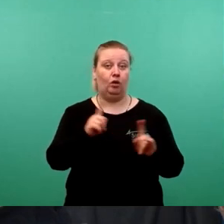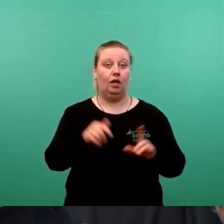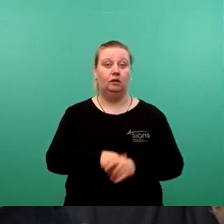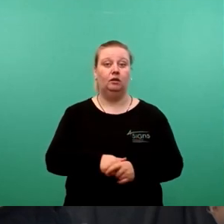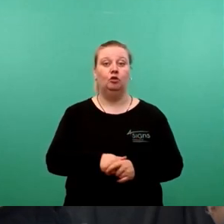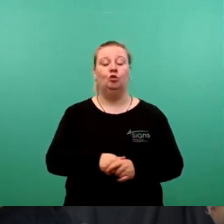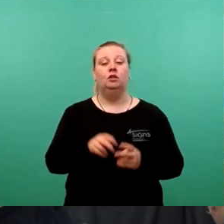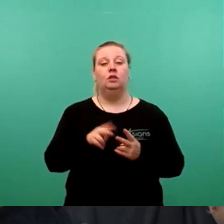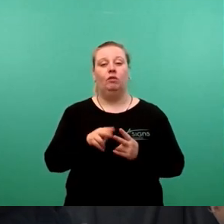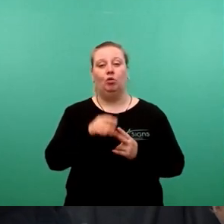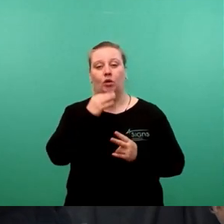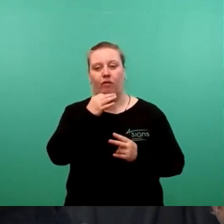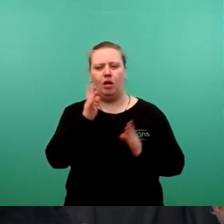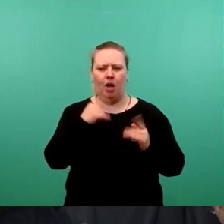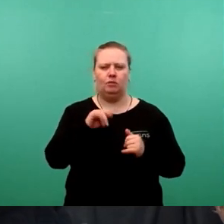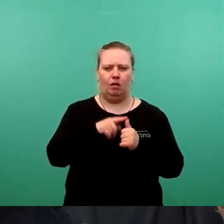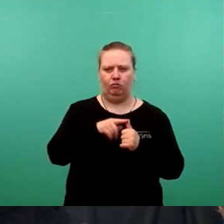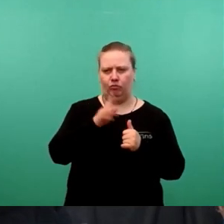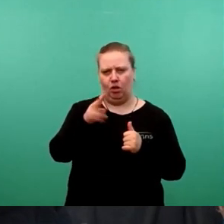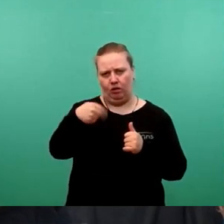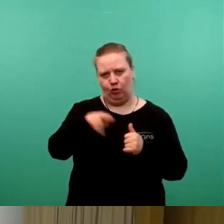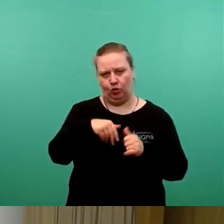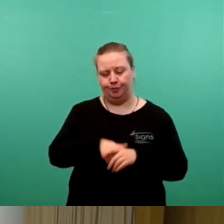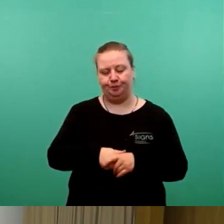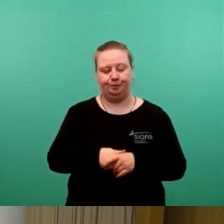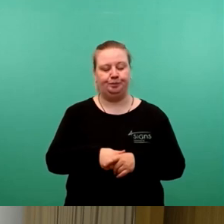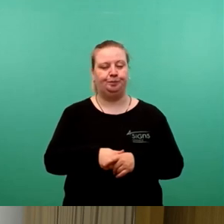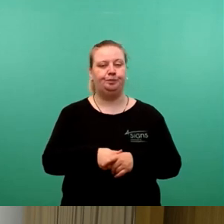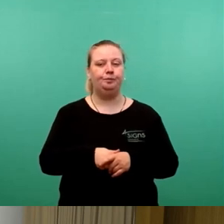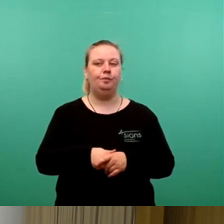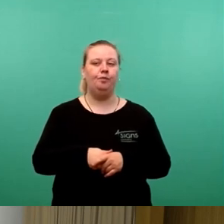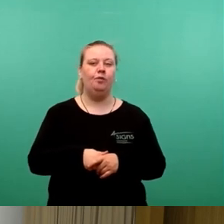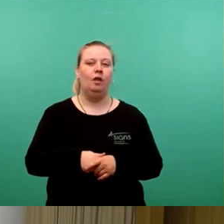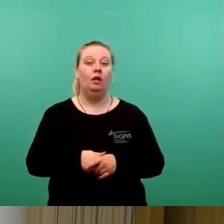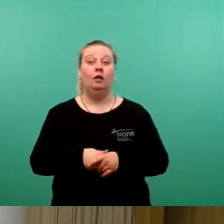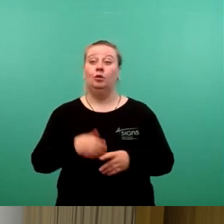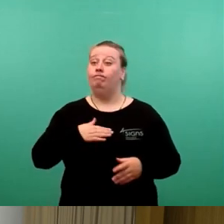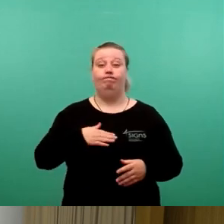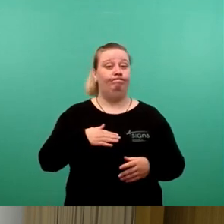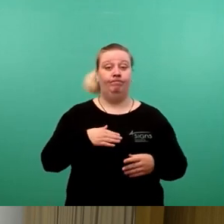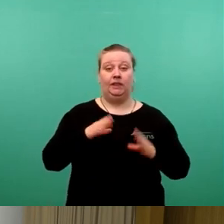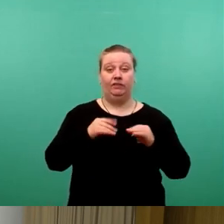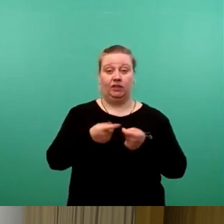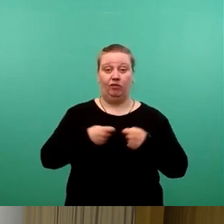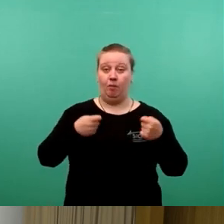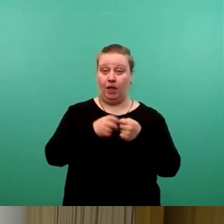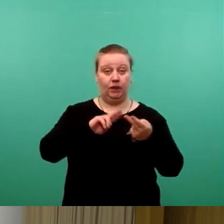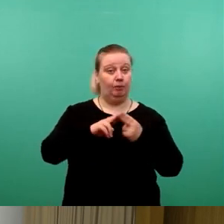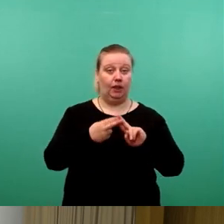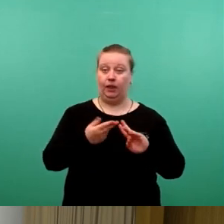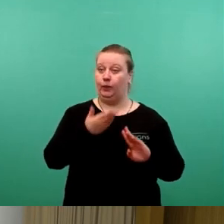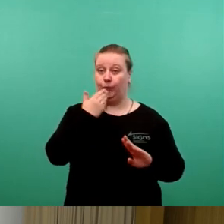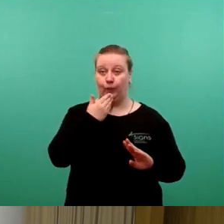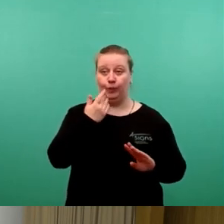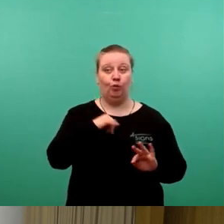Nachfragen auch dann, aber erst mal die erste. Also, wir sind nicht Mitglied des Zweckverbandes und haben auch dieses